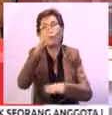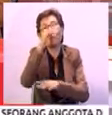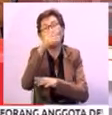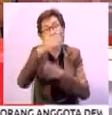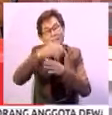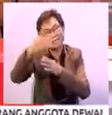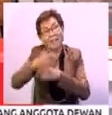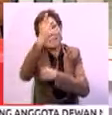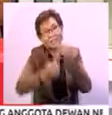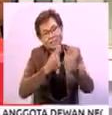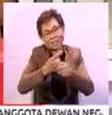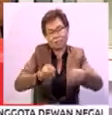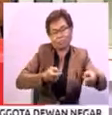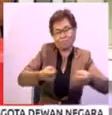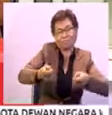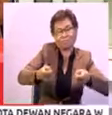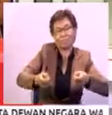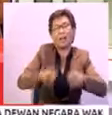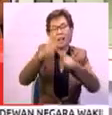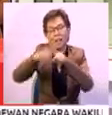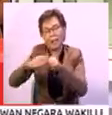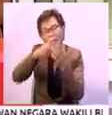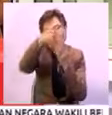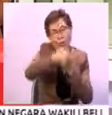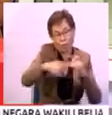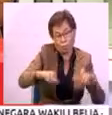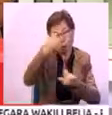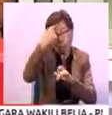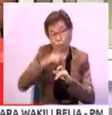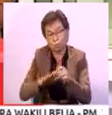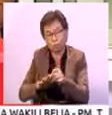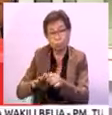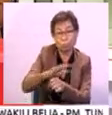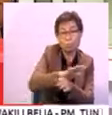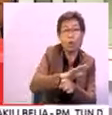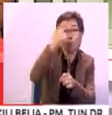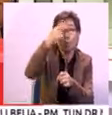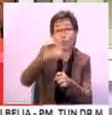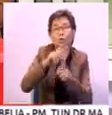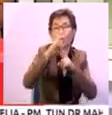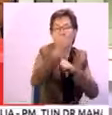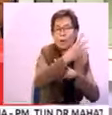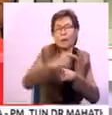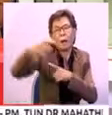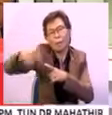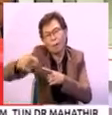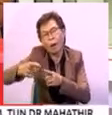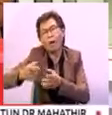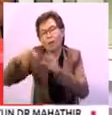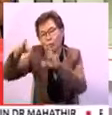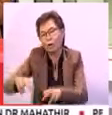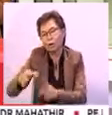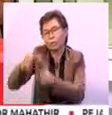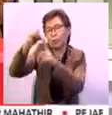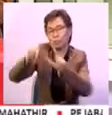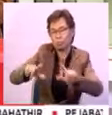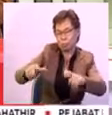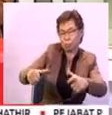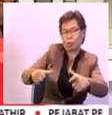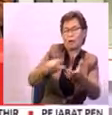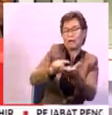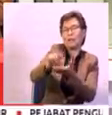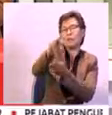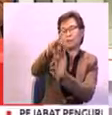setelah setahun mentadbir. Berbagai inisiatif dilaksana untuk memenuhi kebajikan serta keperluan rakyat terutama dalam kalangan golongan